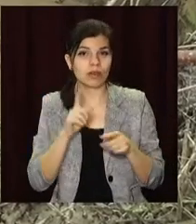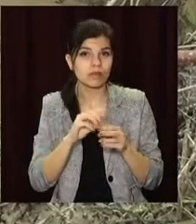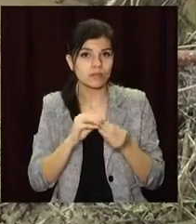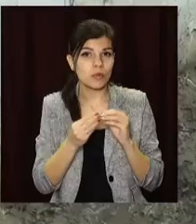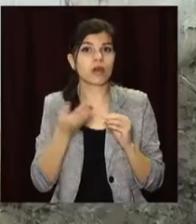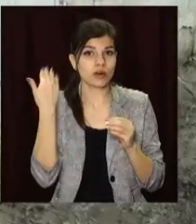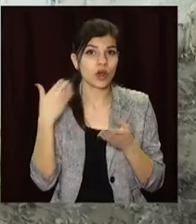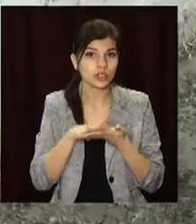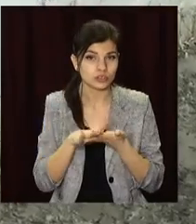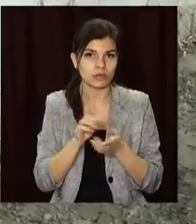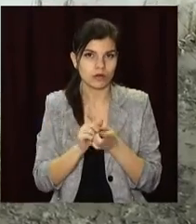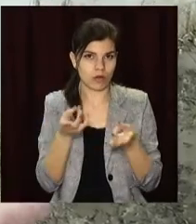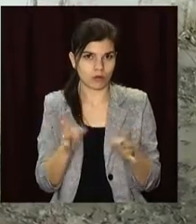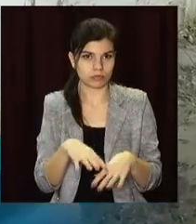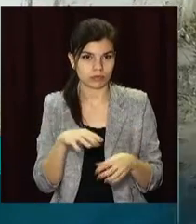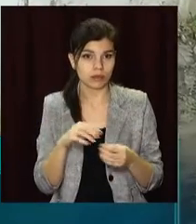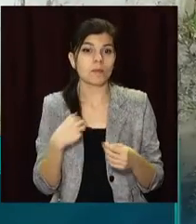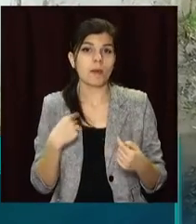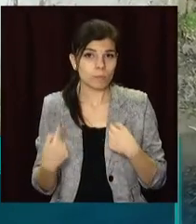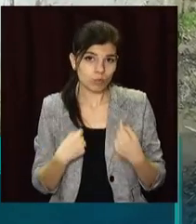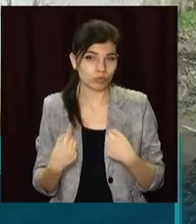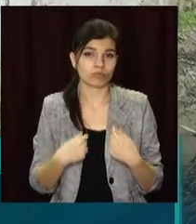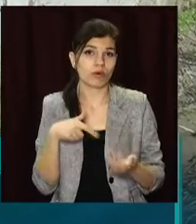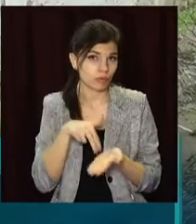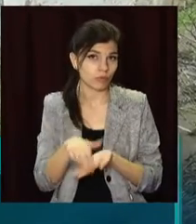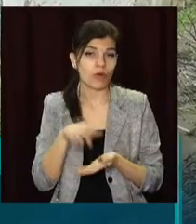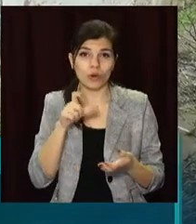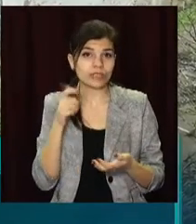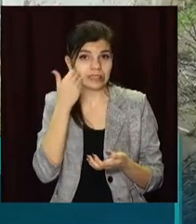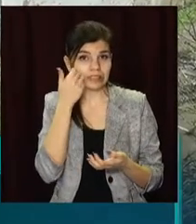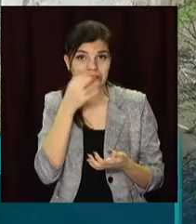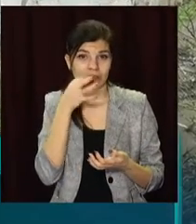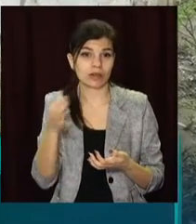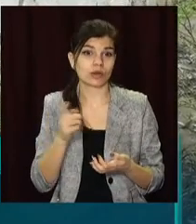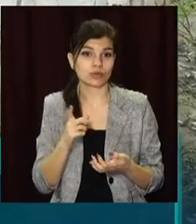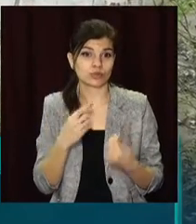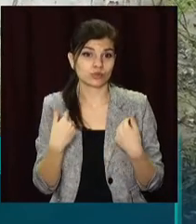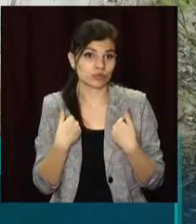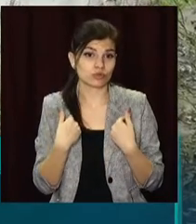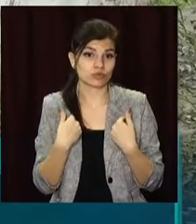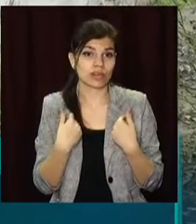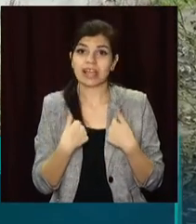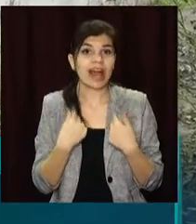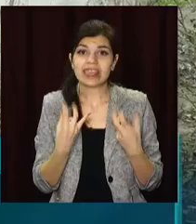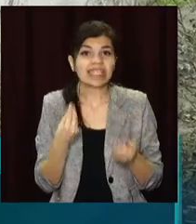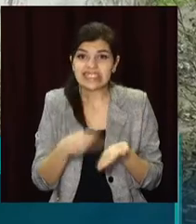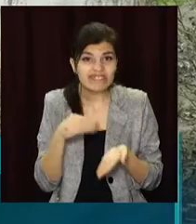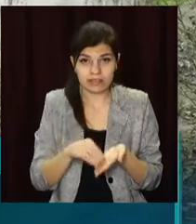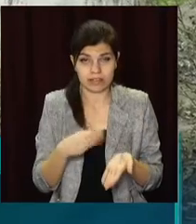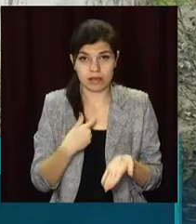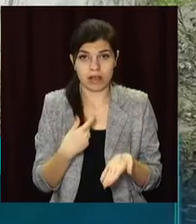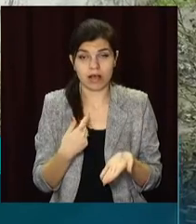залишилася. Ми мучуємося, живемо, не ходимо. Людям стидно сказати, що я не свиня, я просто